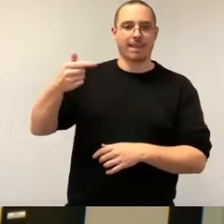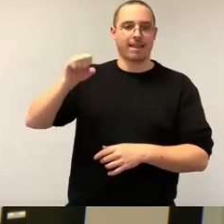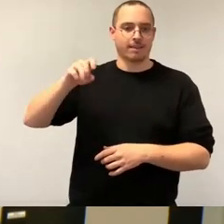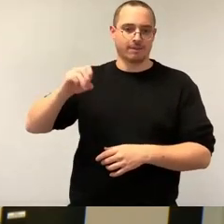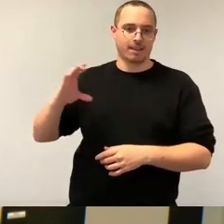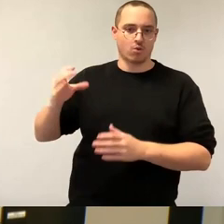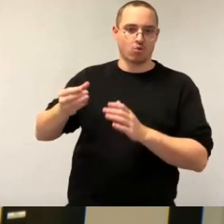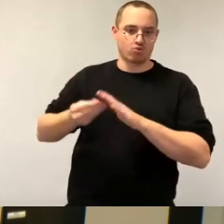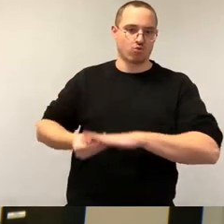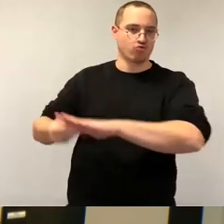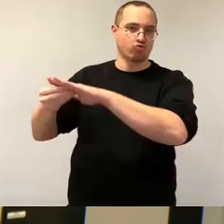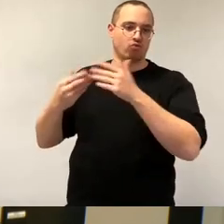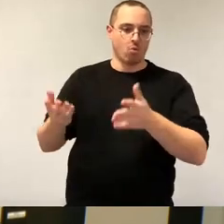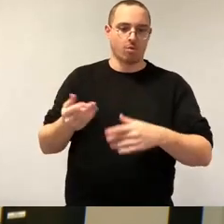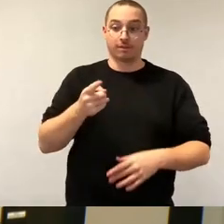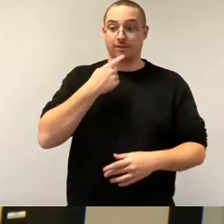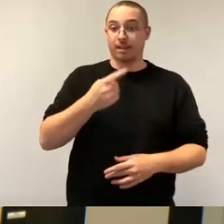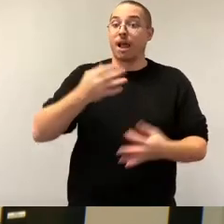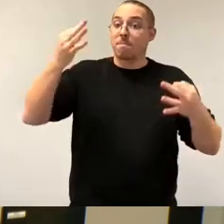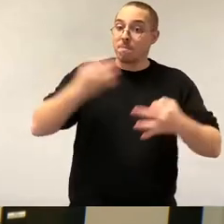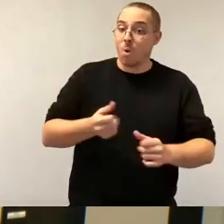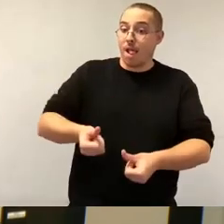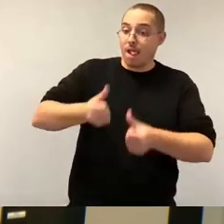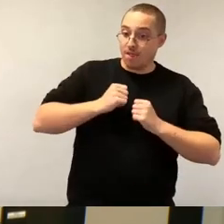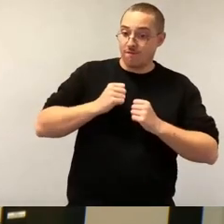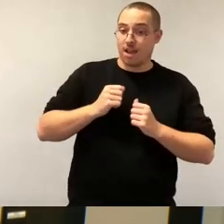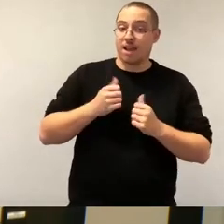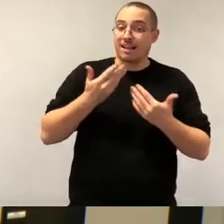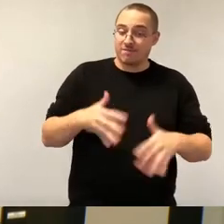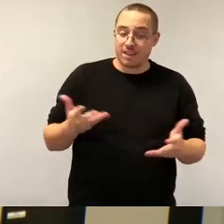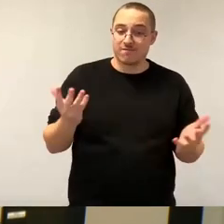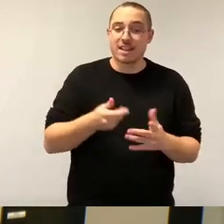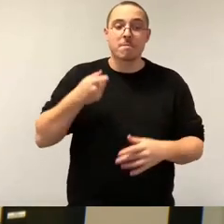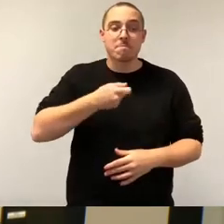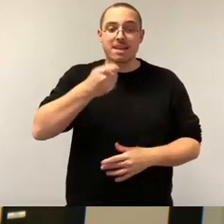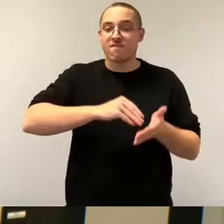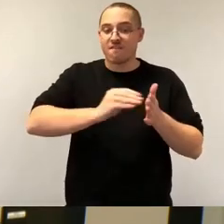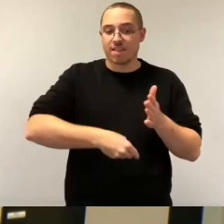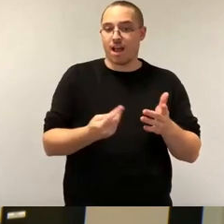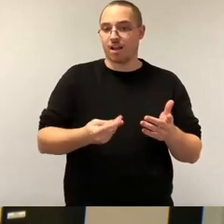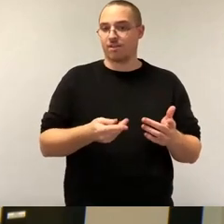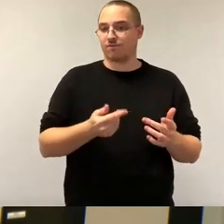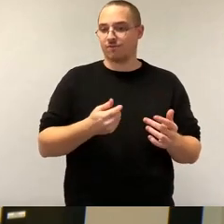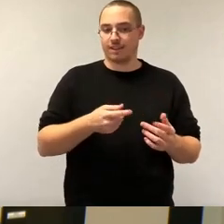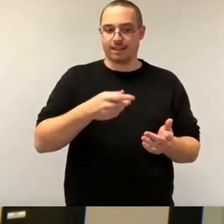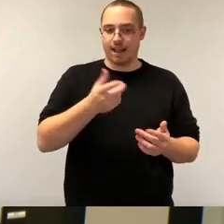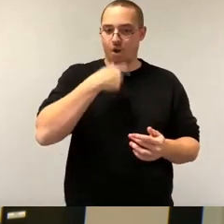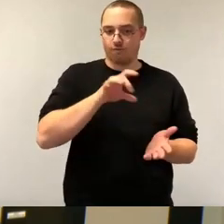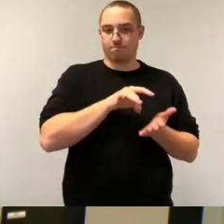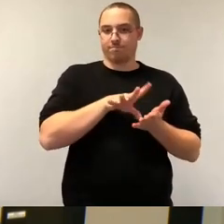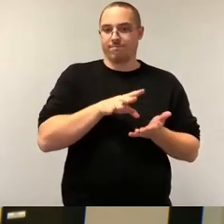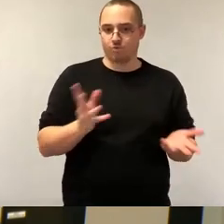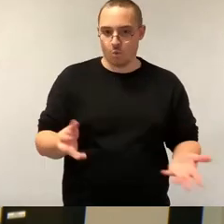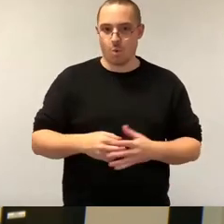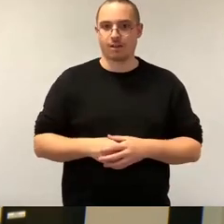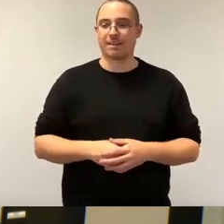enteignet worden, beziehungsweise einen Mietvertrag gekündigt bekommen. Warum hilft mir für eine neue Miete, habe ich ein Problem, das zu bezahlen?